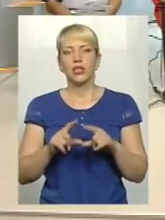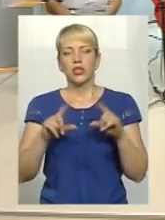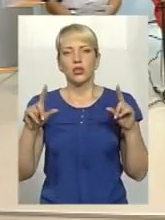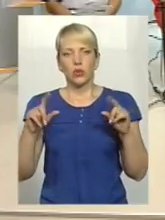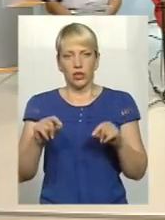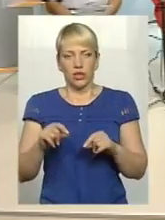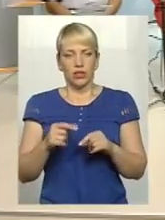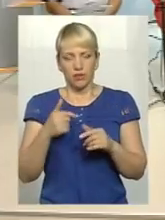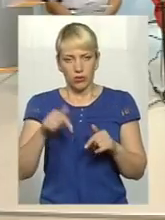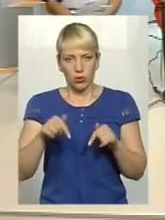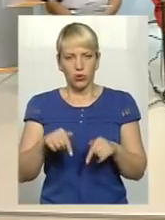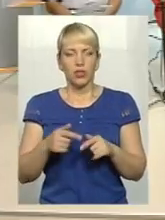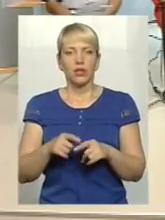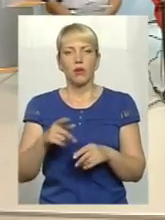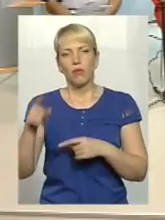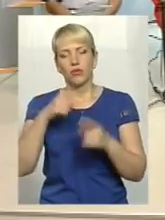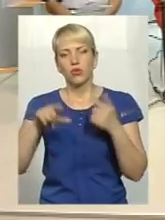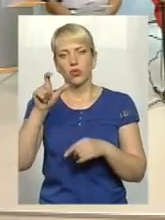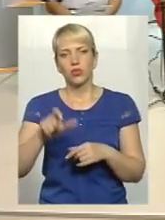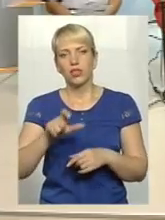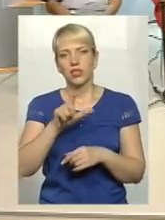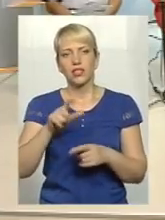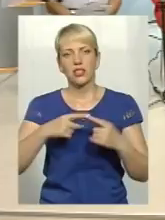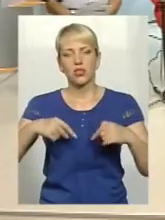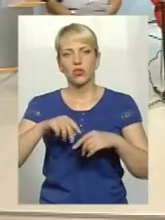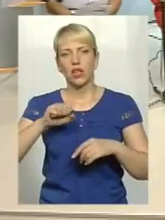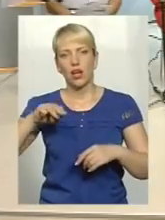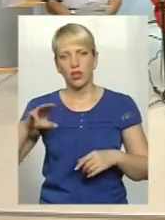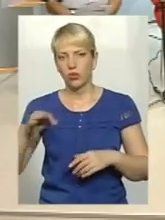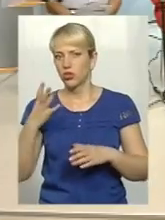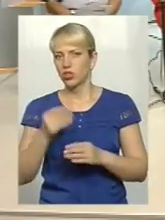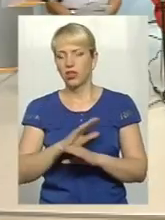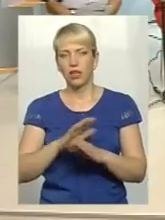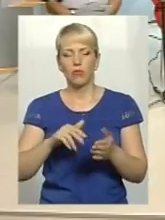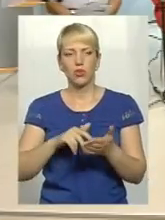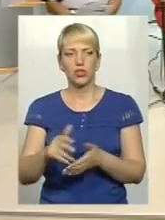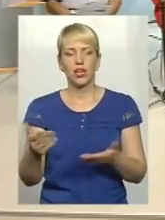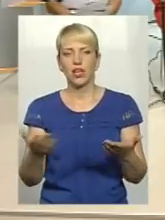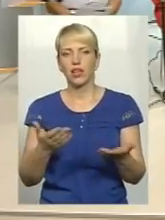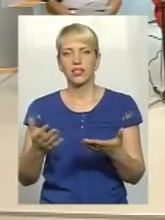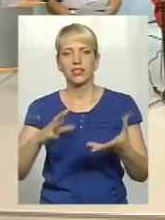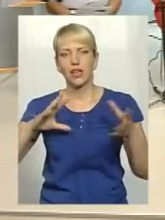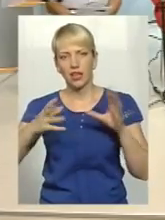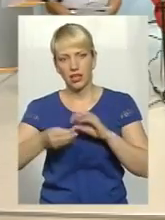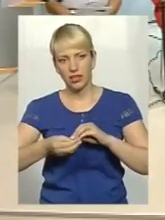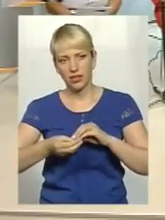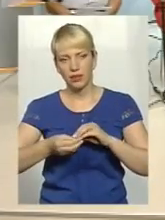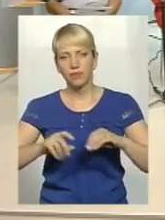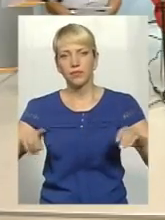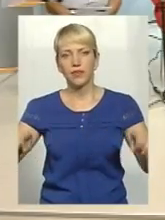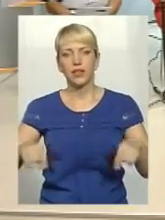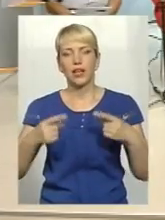людина із зони АТО. Ще не пройшла якась загальна реабілітація,